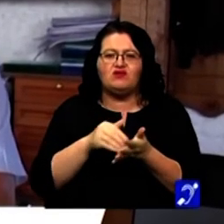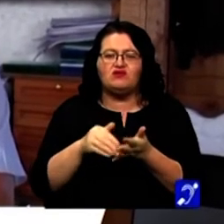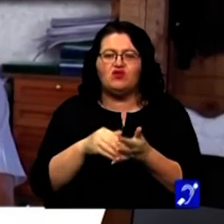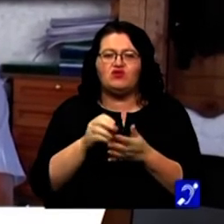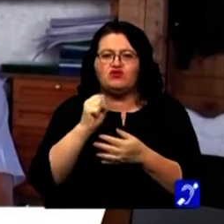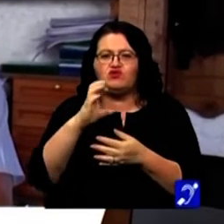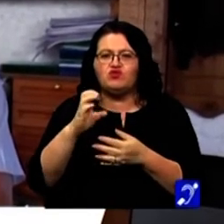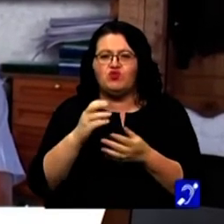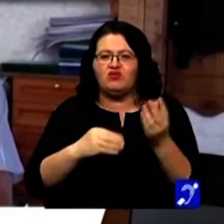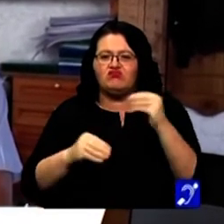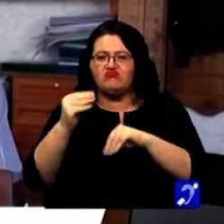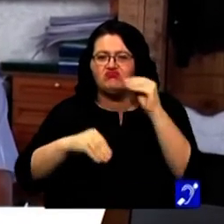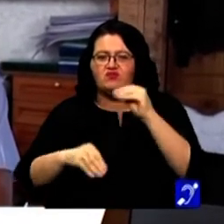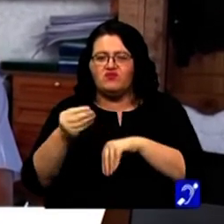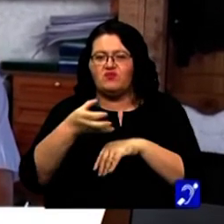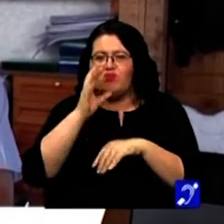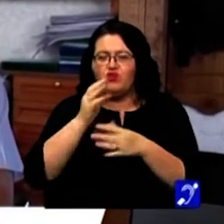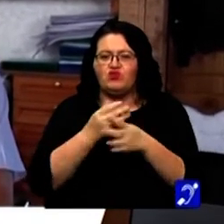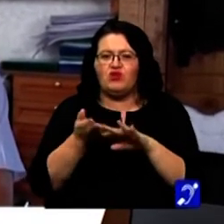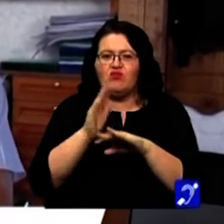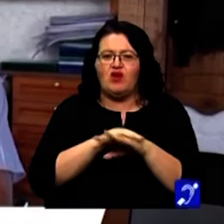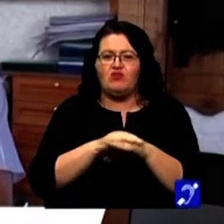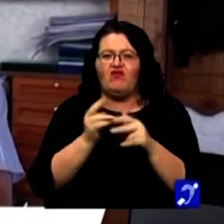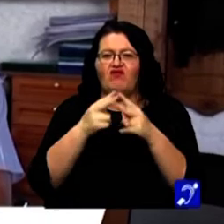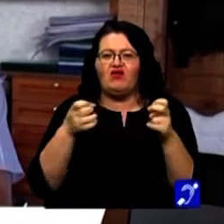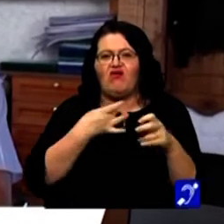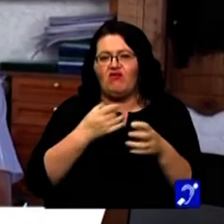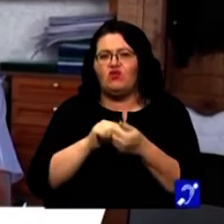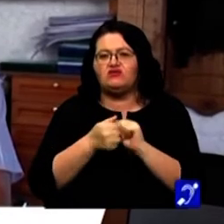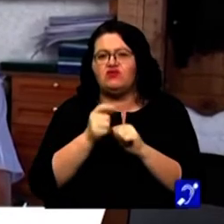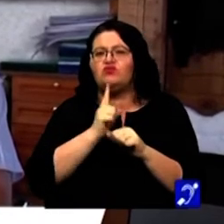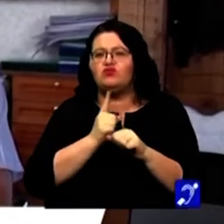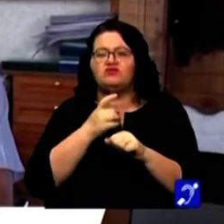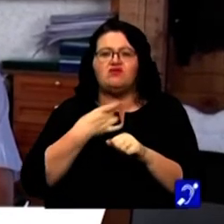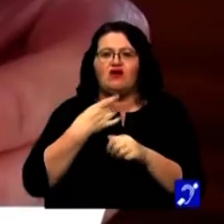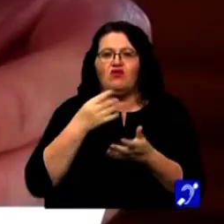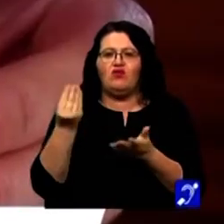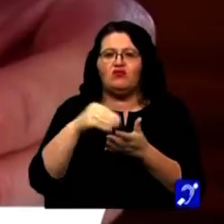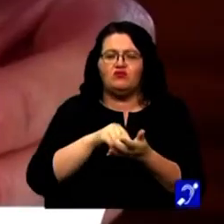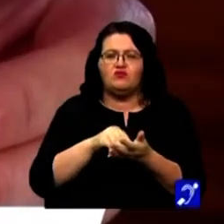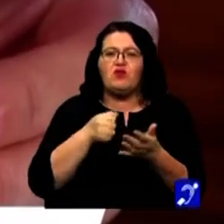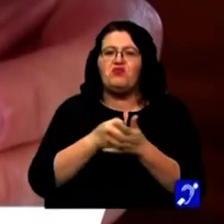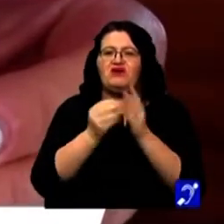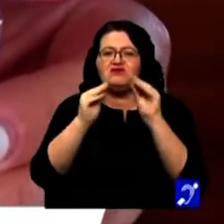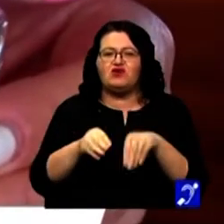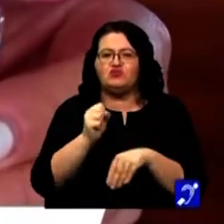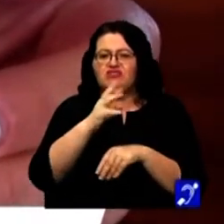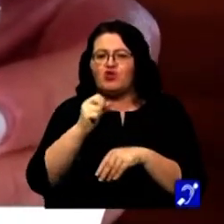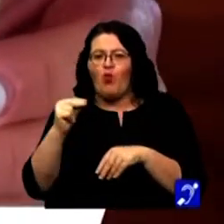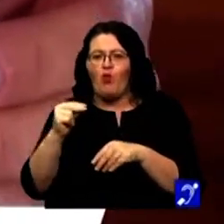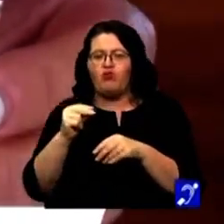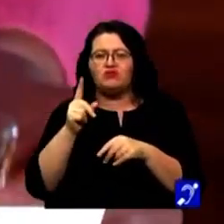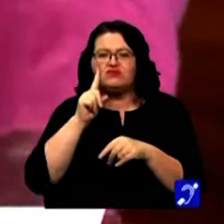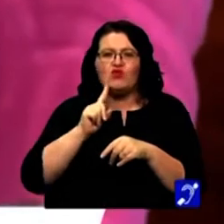sucuri, de cocktailuri, mai mult nealcoolice, dar și un pic alcoolic. Până să ajungă sirop, planta este